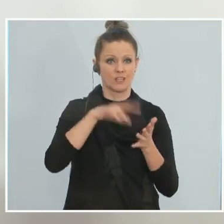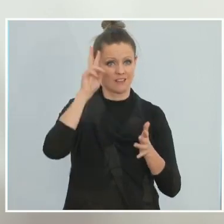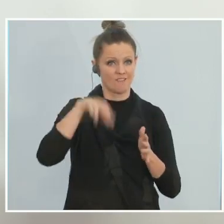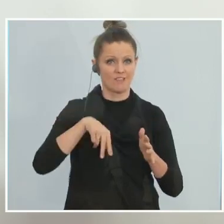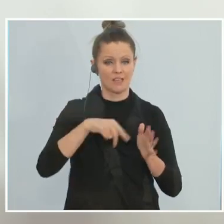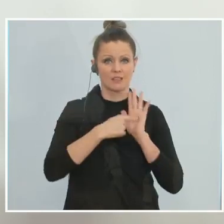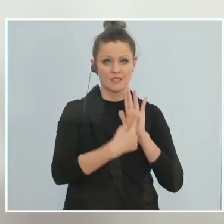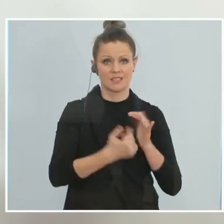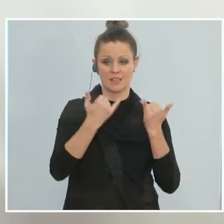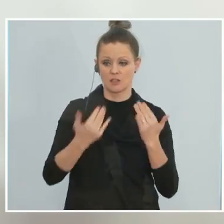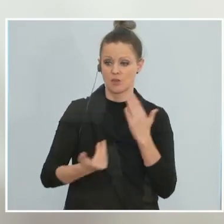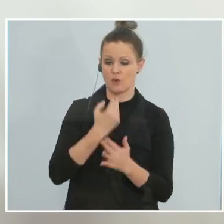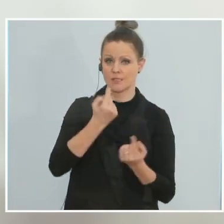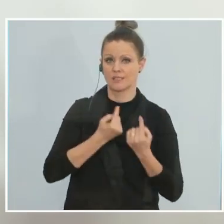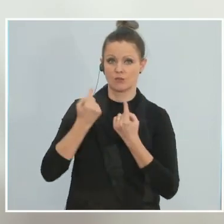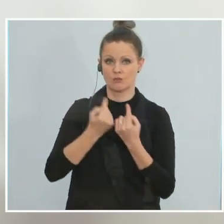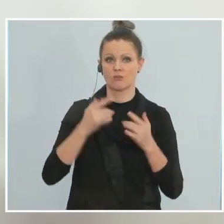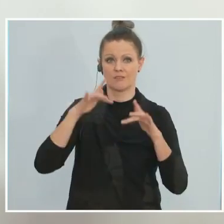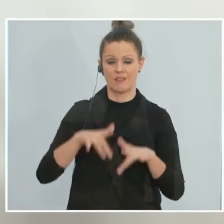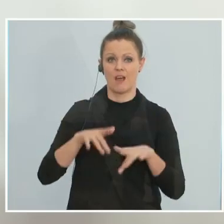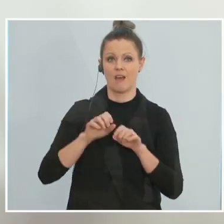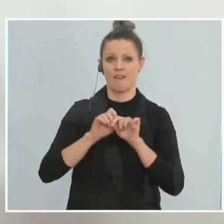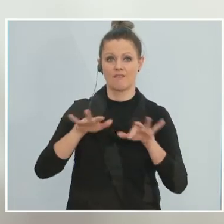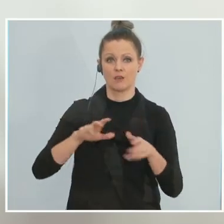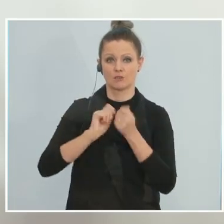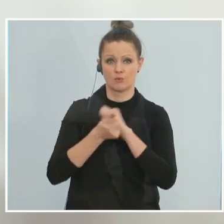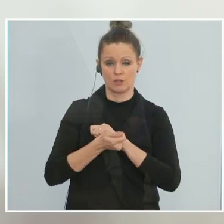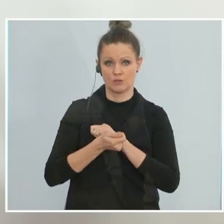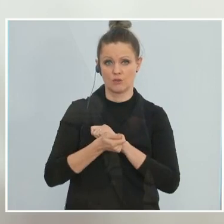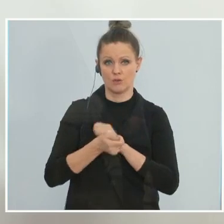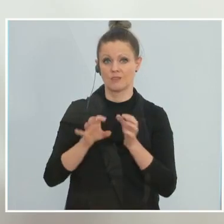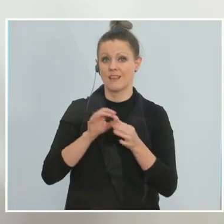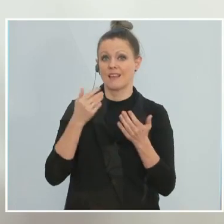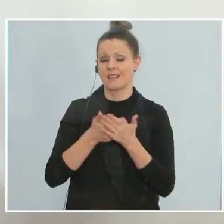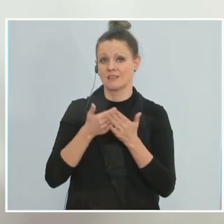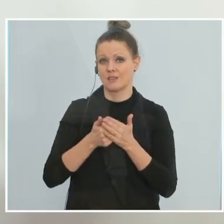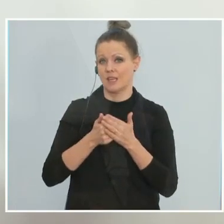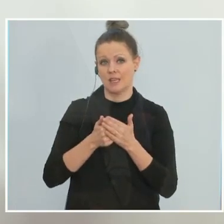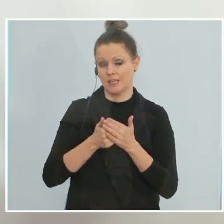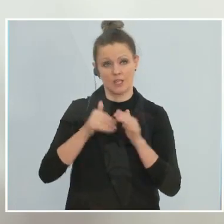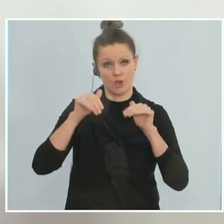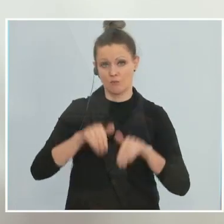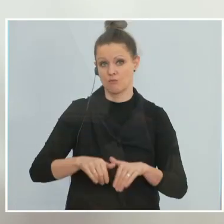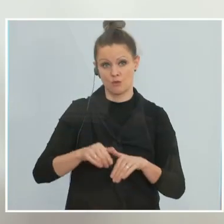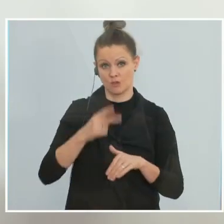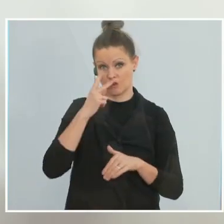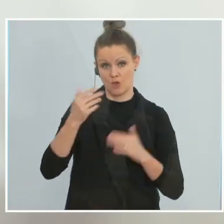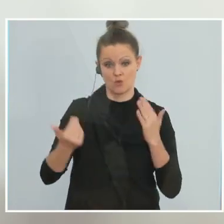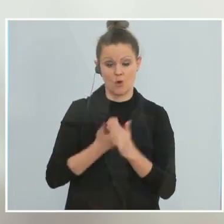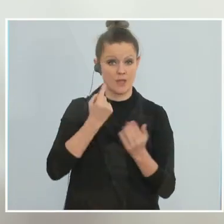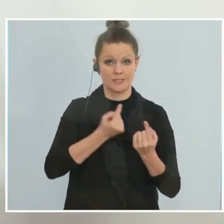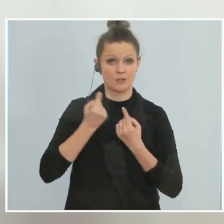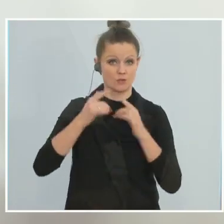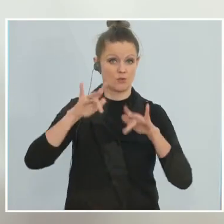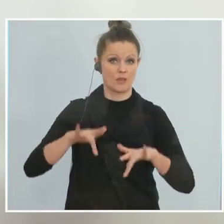neuen Situation, bedingt durch diese Mutation des Virus. Und von daher muss man in der Politik auf neue Gegebenheiten reagieren.